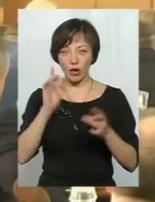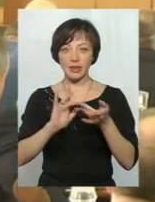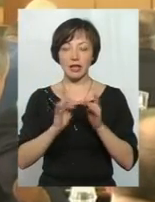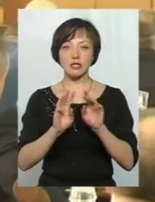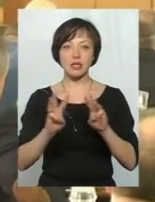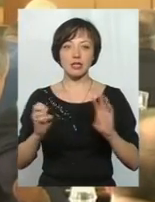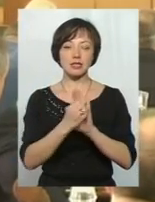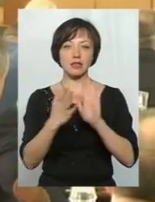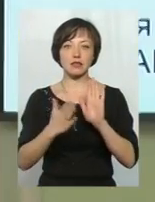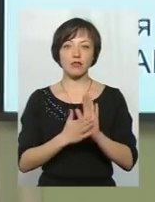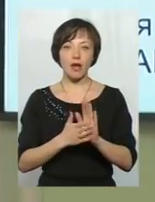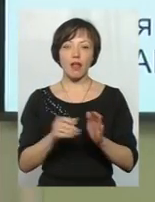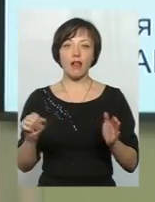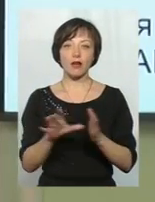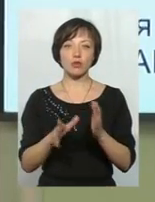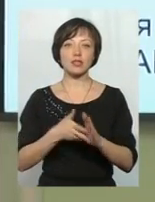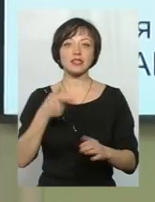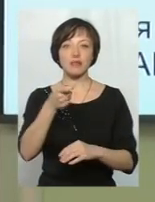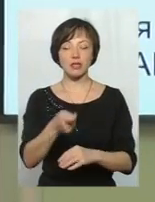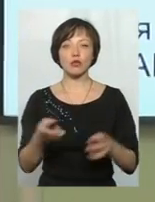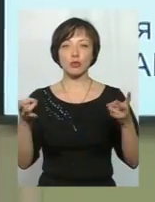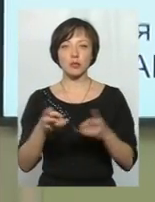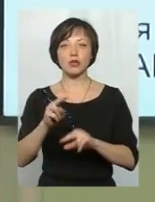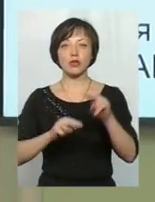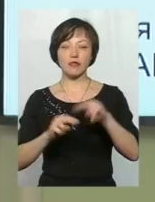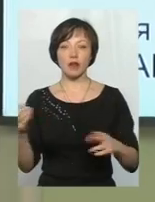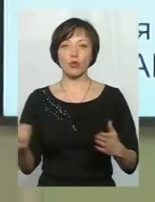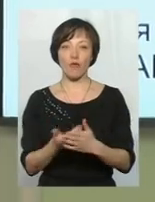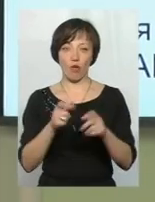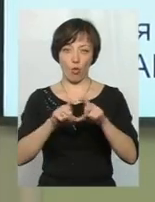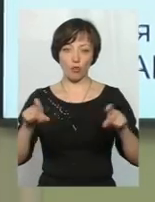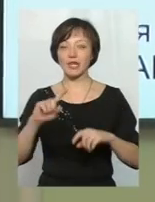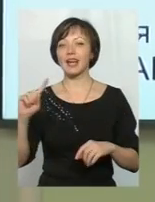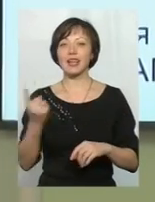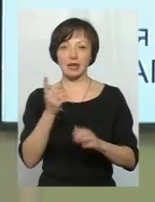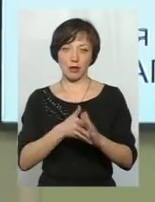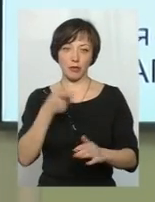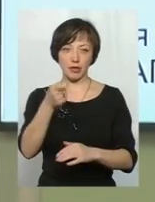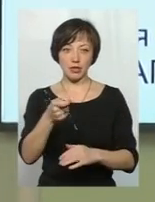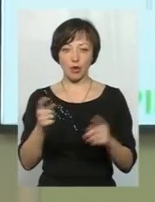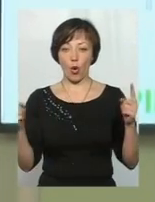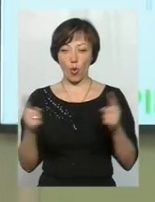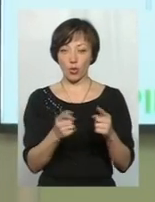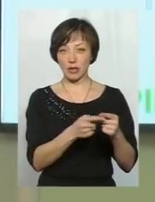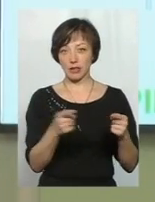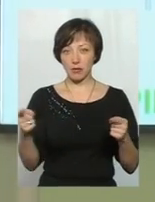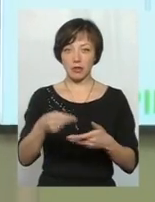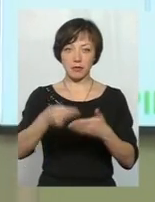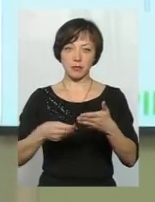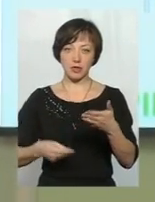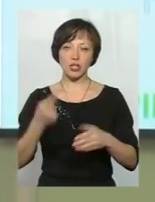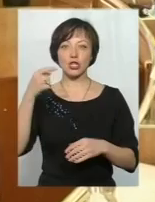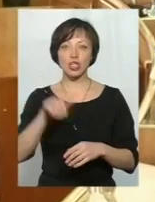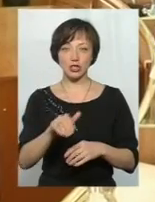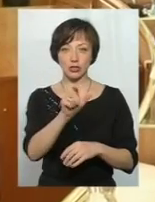зареєстрували електронне звернення про необхідність зведення нового корпусу. Це єдина петиція, яку за короткий проміжок часу підтримала